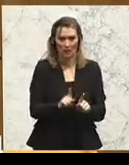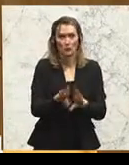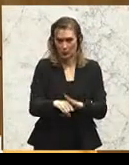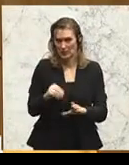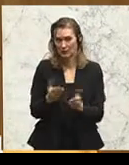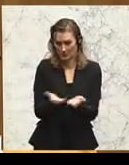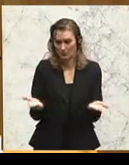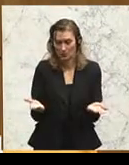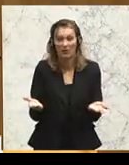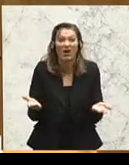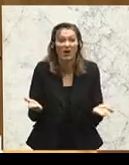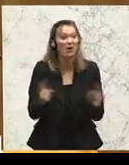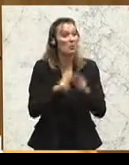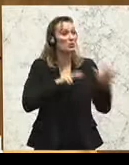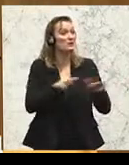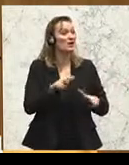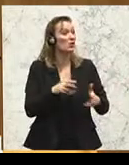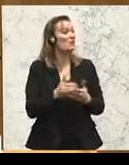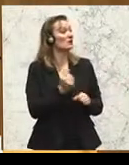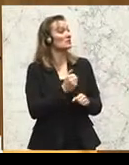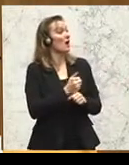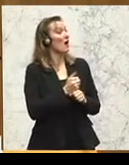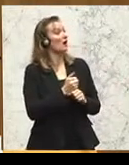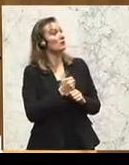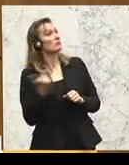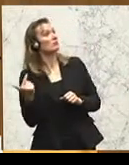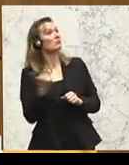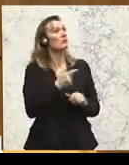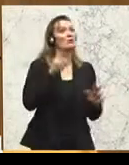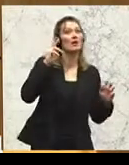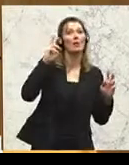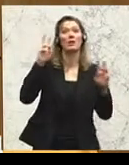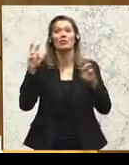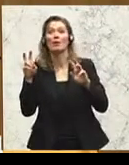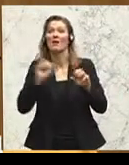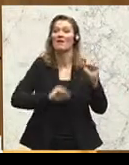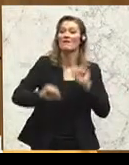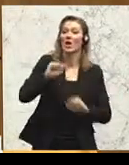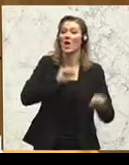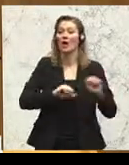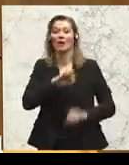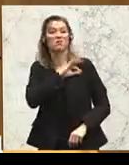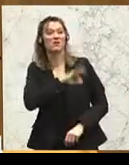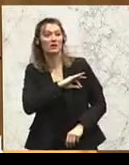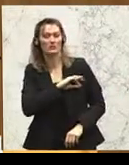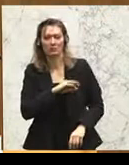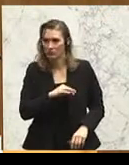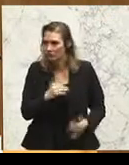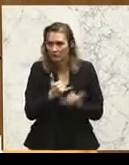Und die Bundesregierung beschäftigt sich mit der Wehrpflicht, ohne zu wissen, wie das